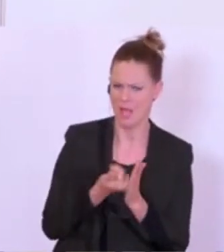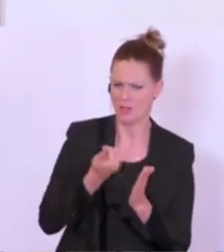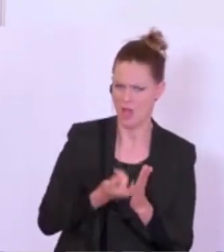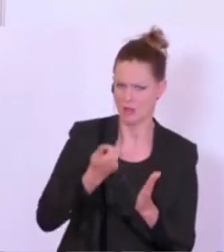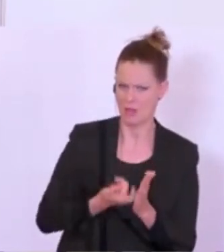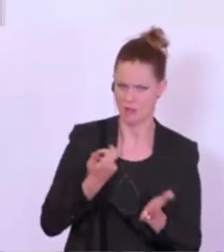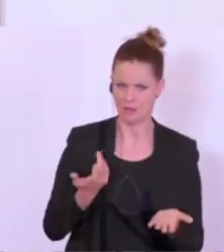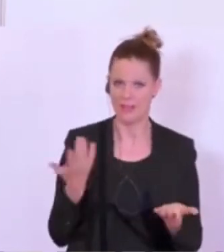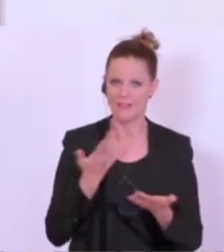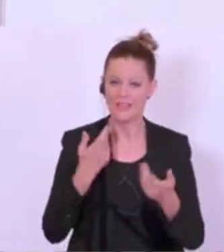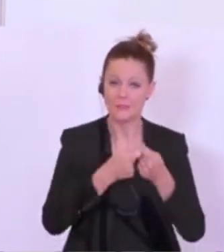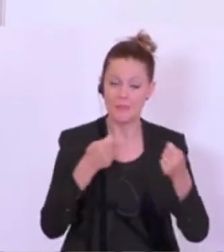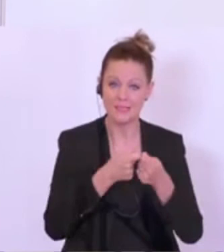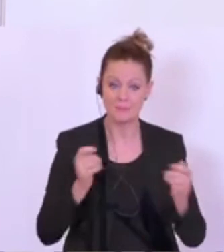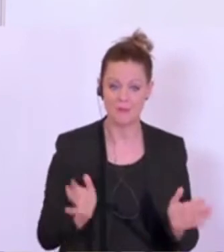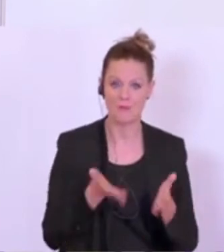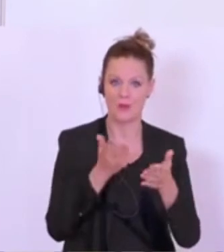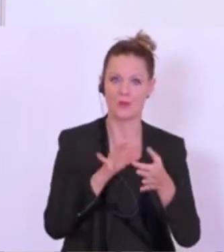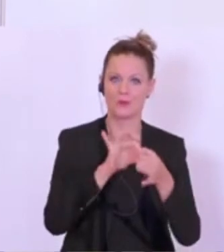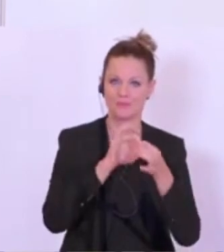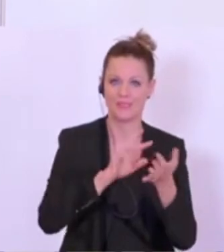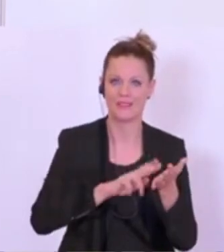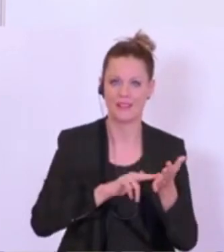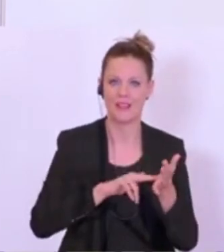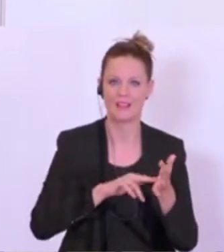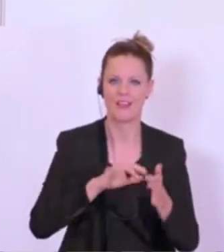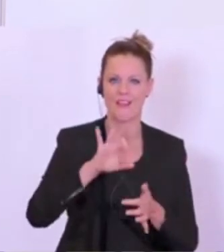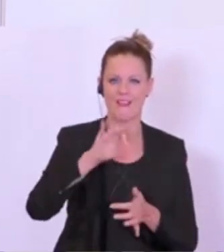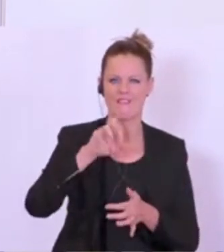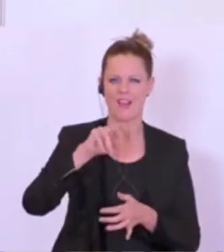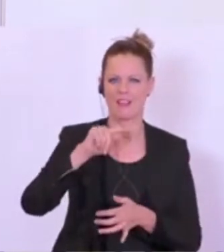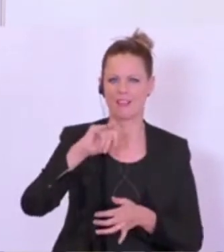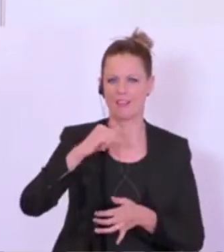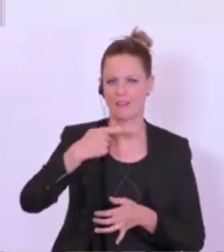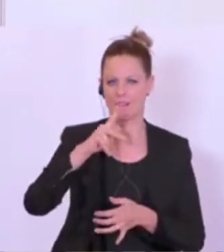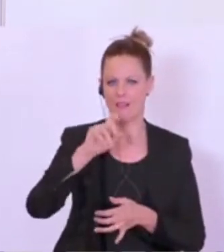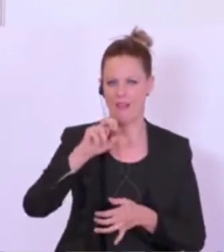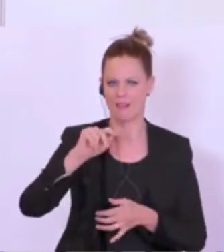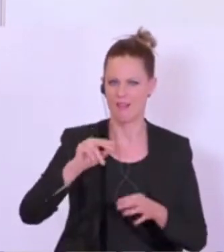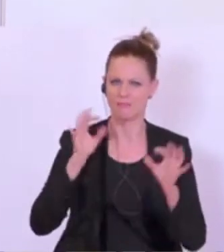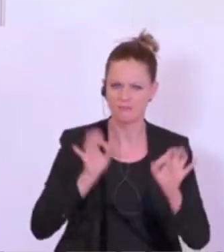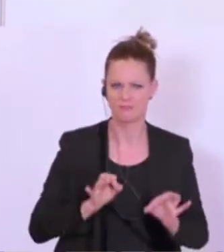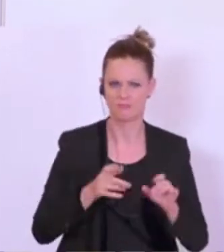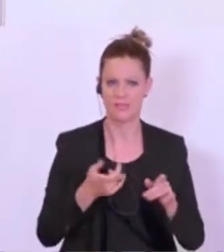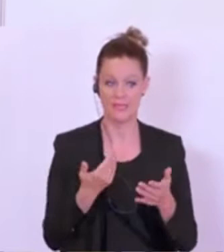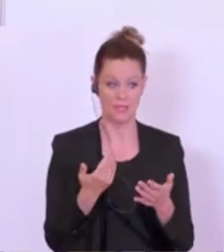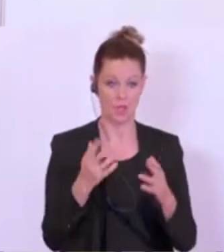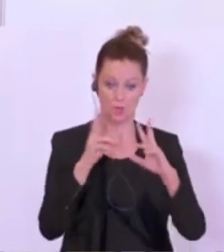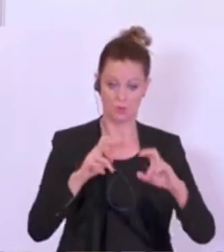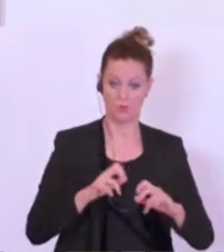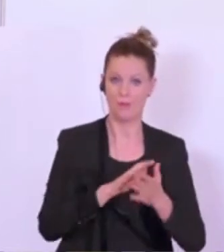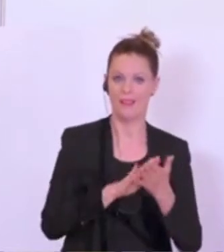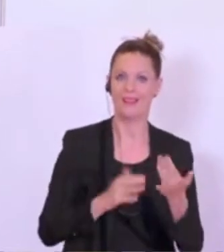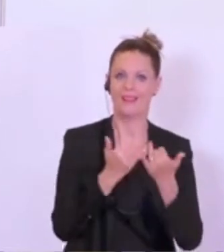insbesondere um Maßnahmen zur Förderung digitaler Fertigkeiten. Die Studie beginnt mit einem